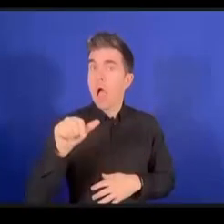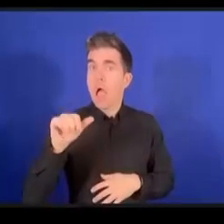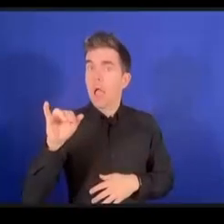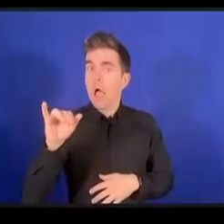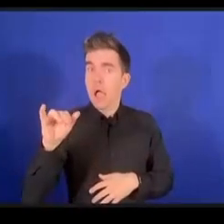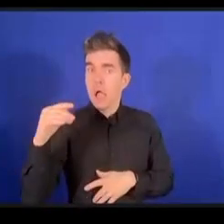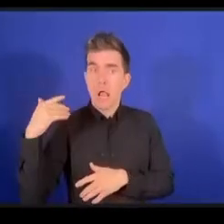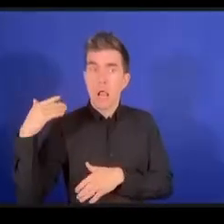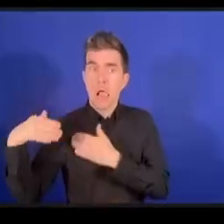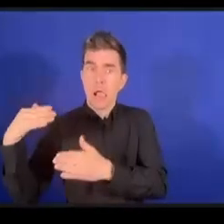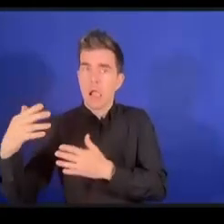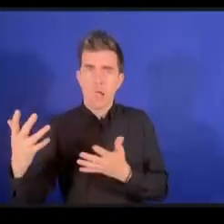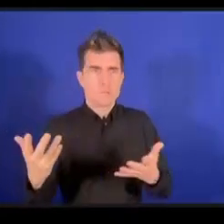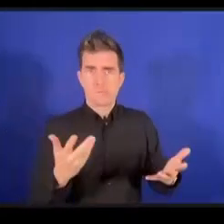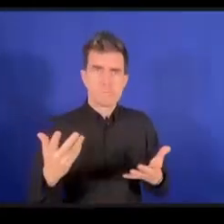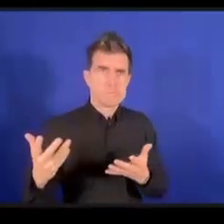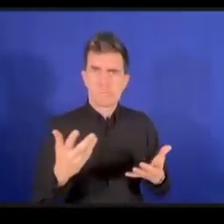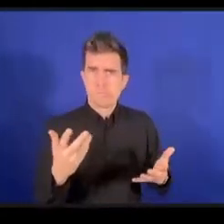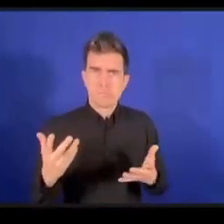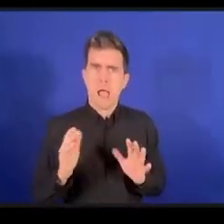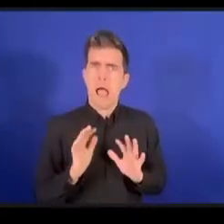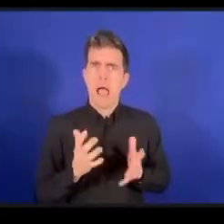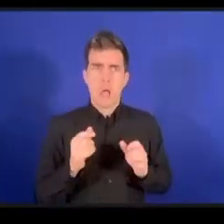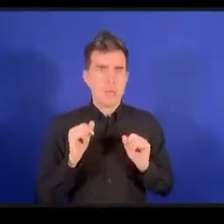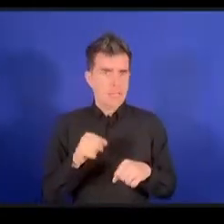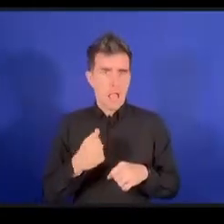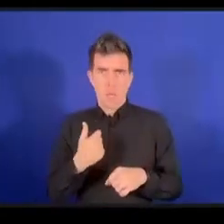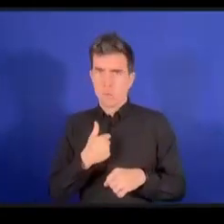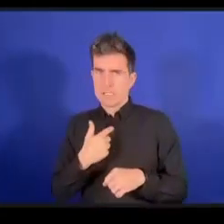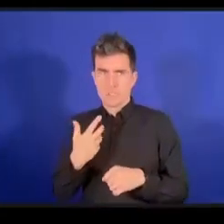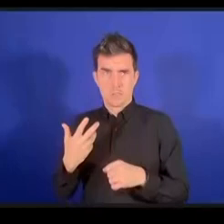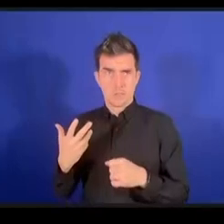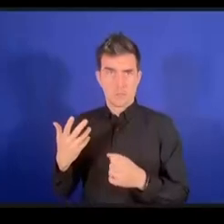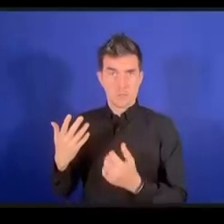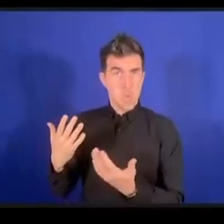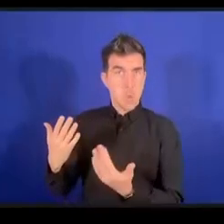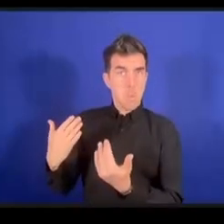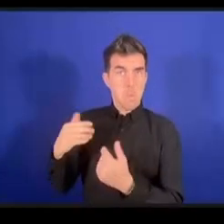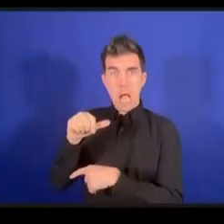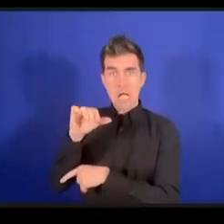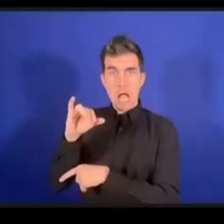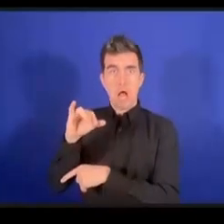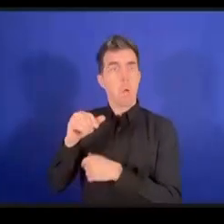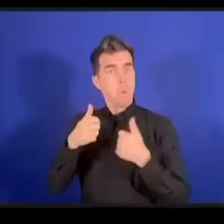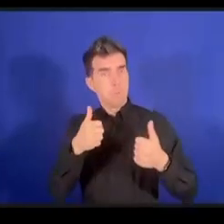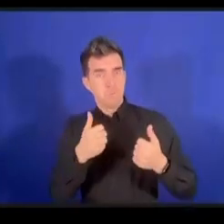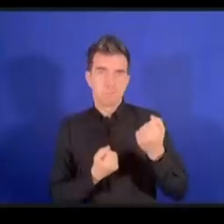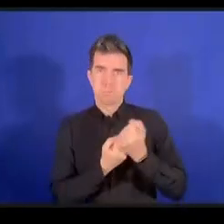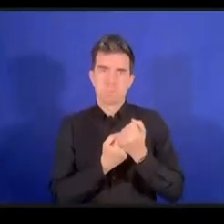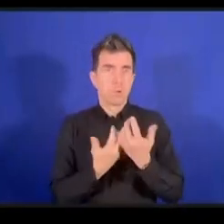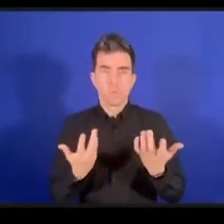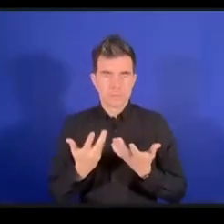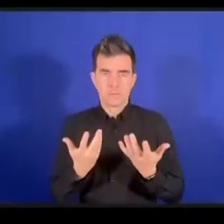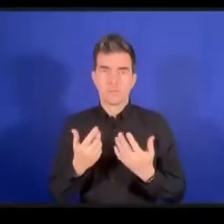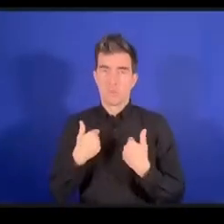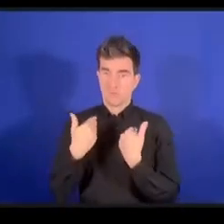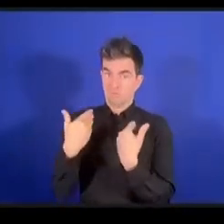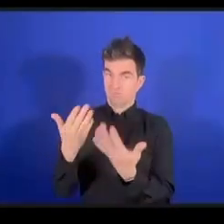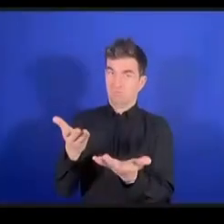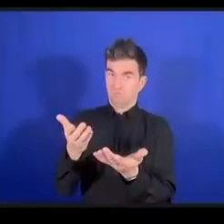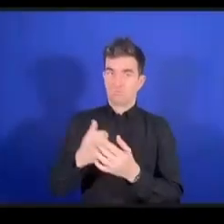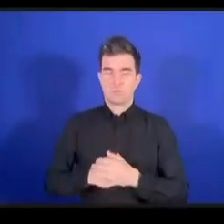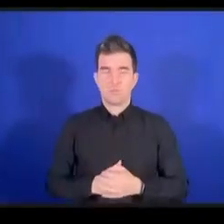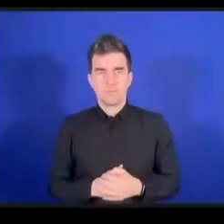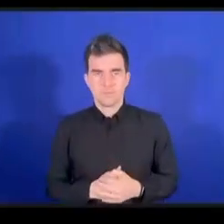الأساسية للإنترنت لك الكلمة يا أليخاندرو شكرا لك يا ماركوس